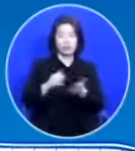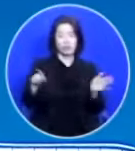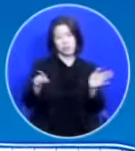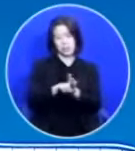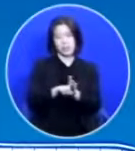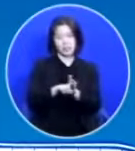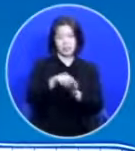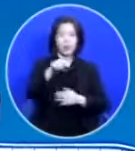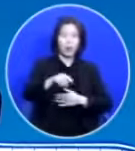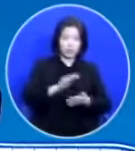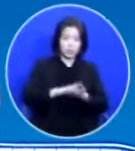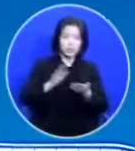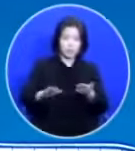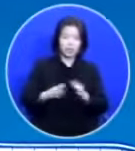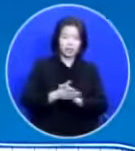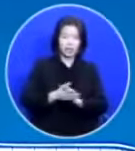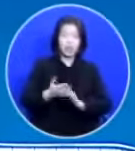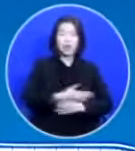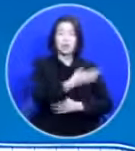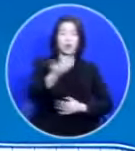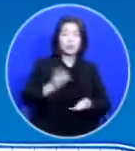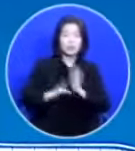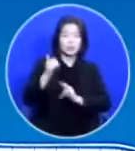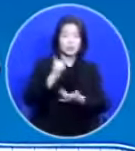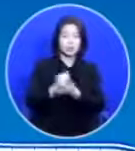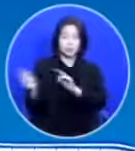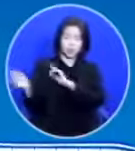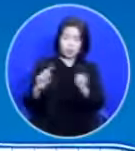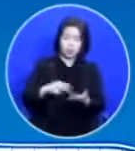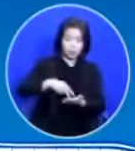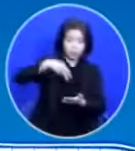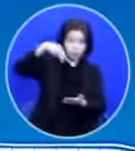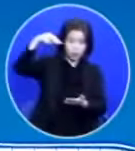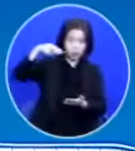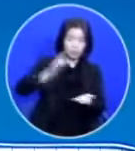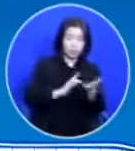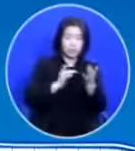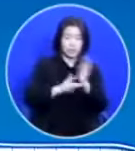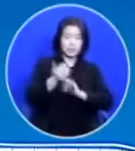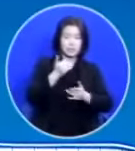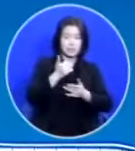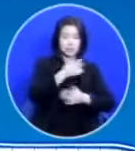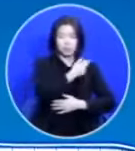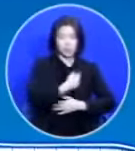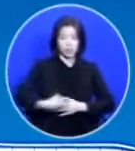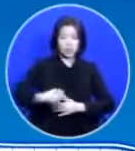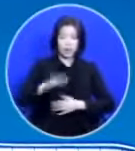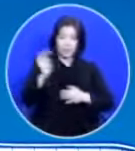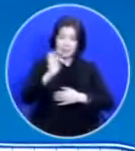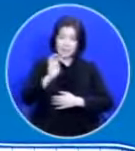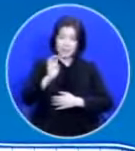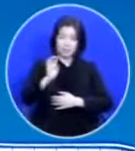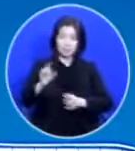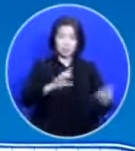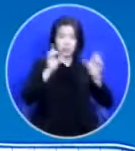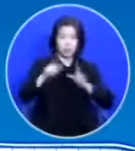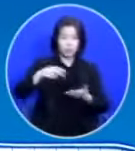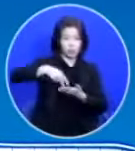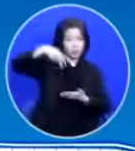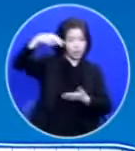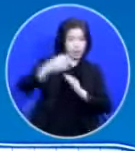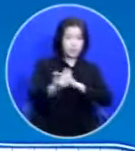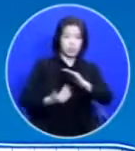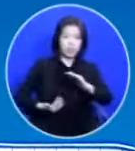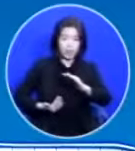여러분 예수님이 부활하시고 제자들과 같이 40일을 지내시고 그리고 승천하시기 전에